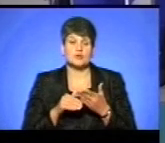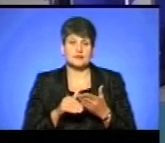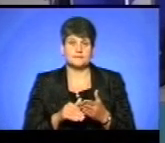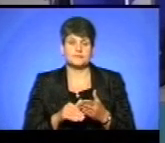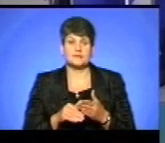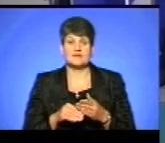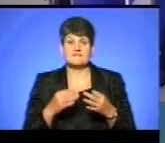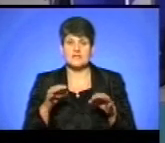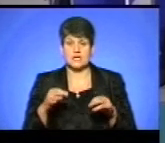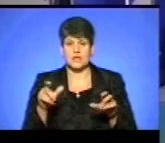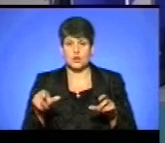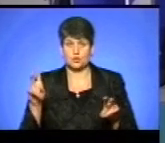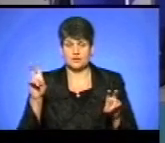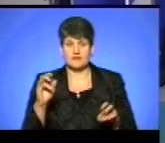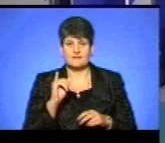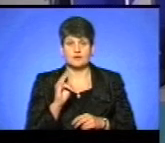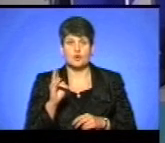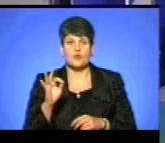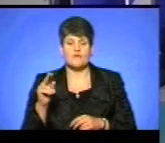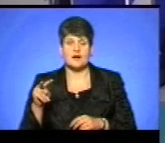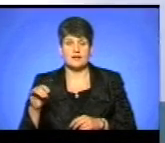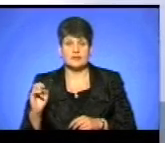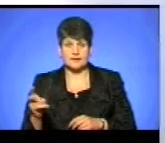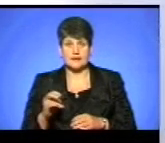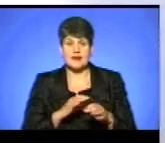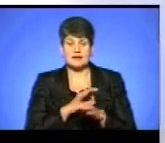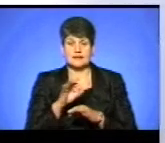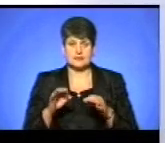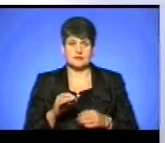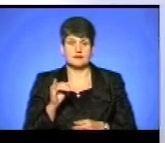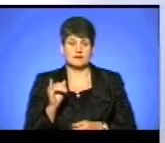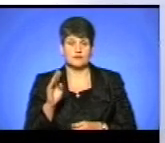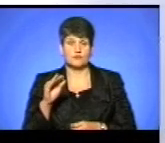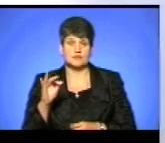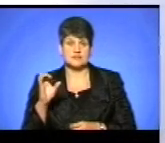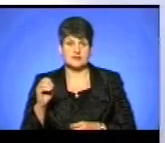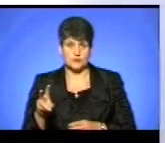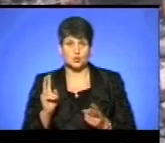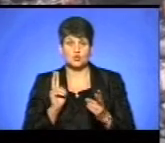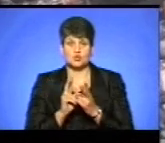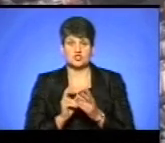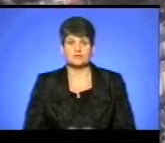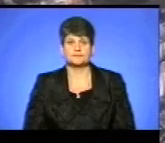мережі «Вільні люди» Іваном Коваликом та архітектором Олегом Фостяком. До зустрічі в ефірі.